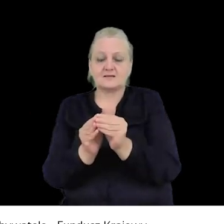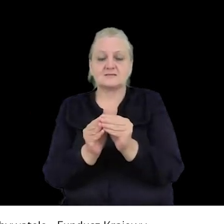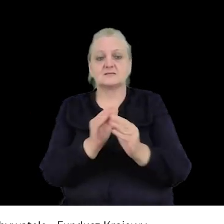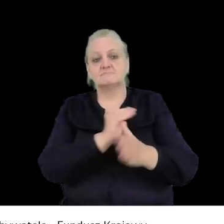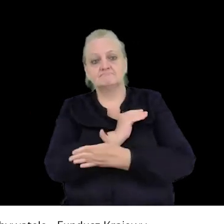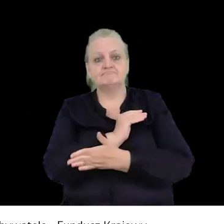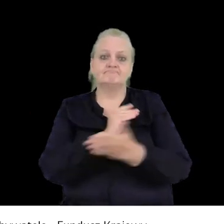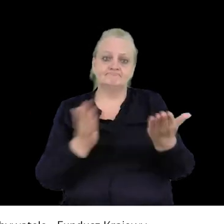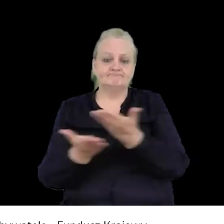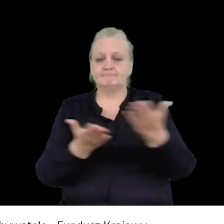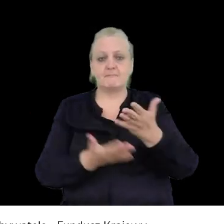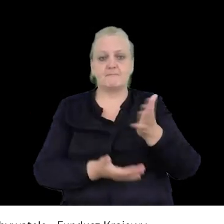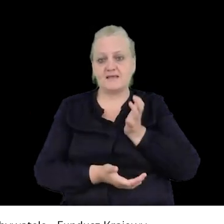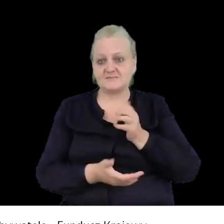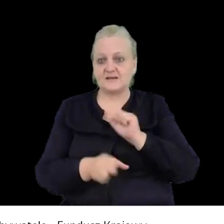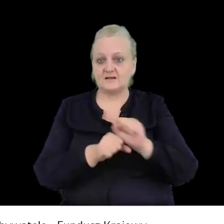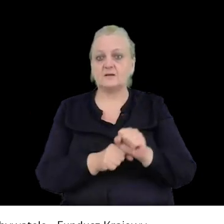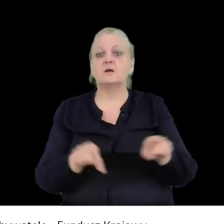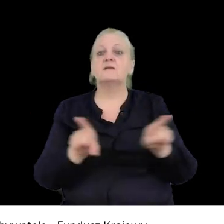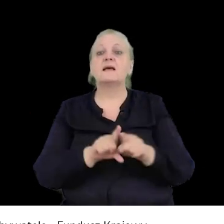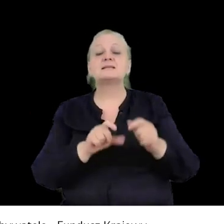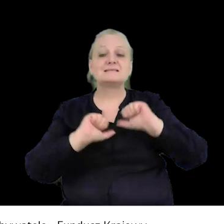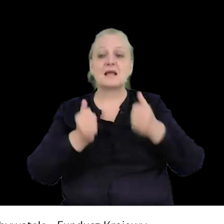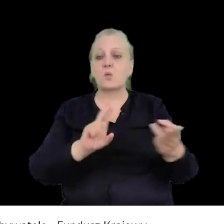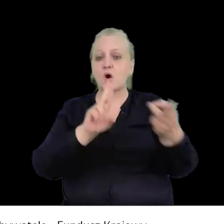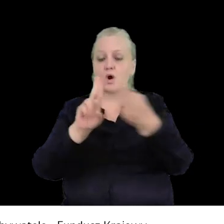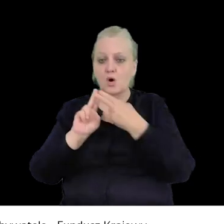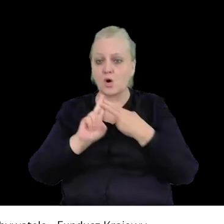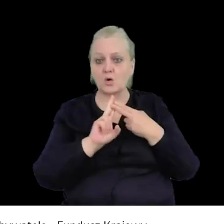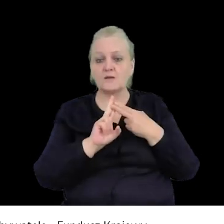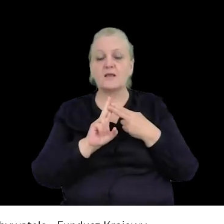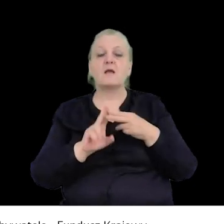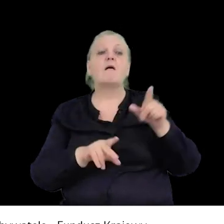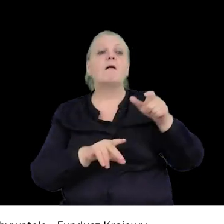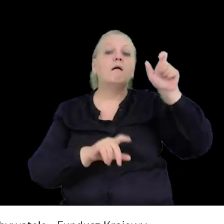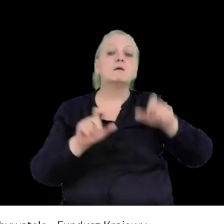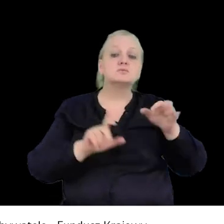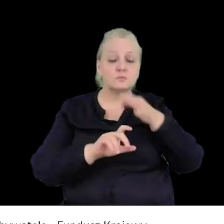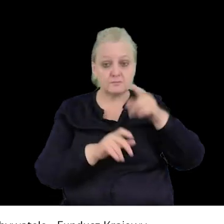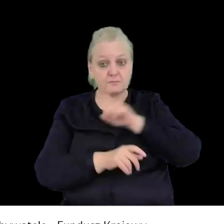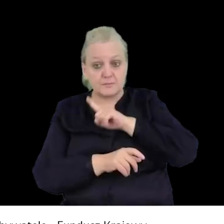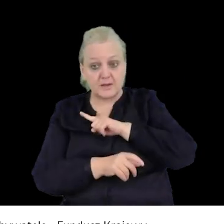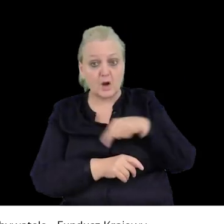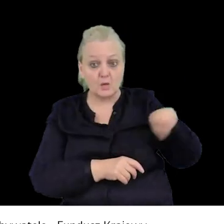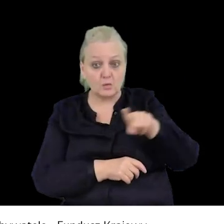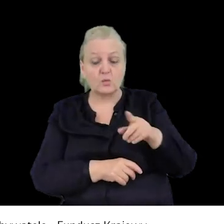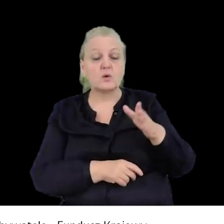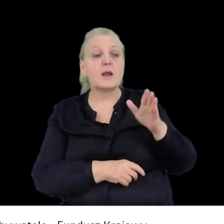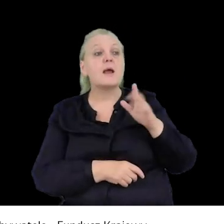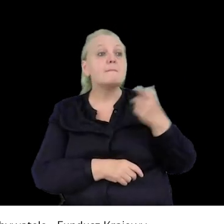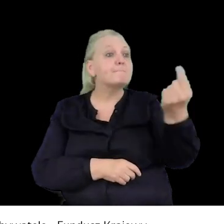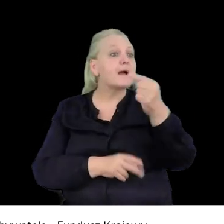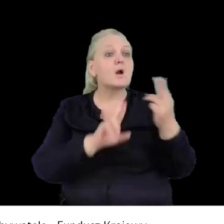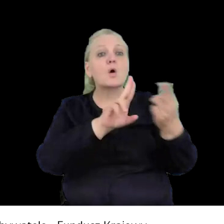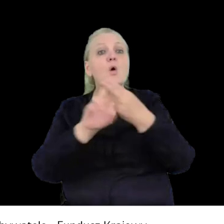bezpieczeństwa. Pozostajemy też w stałym kontakcie właśnie jako osoba koordynująca. Zawsze pilnuję, czy mam kontakt z każdą parą,